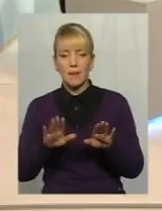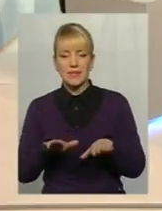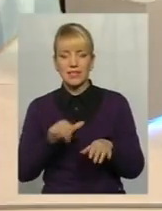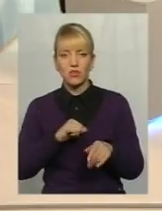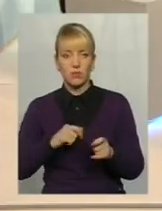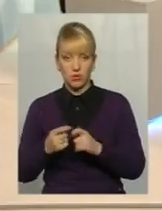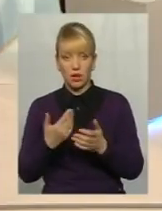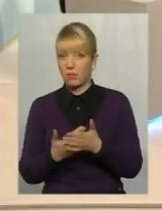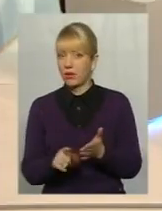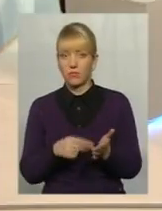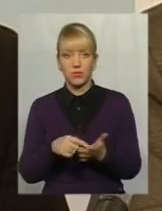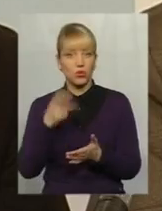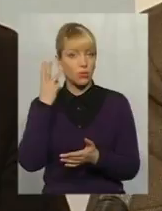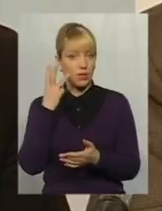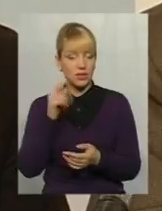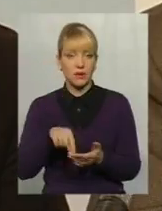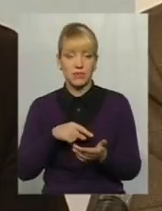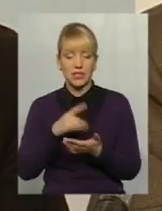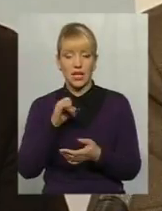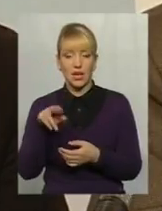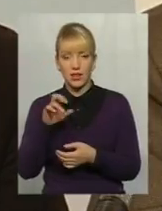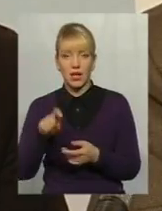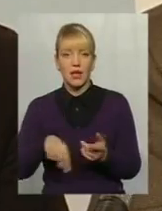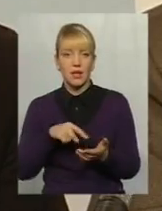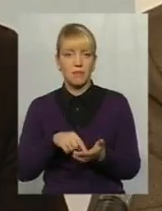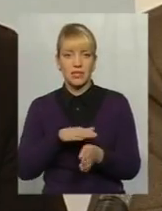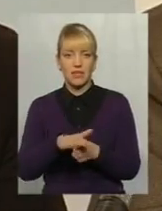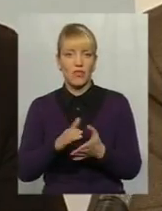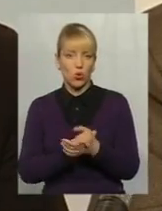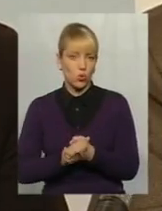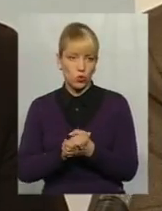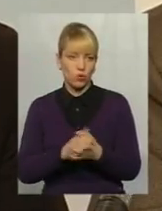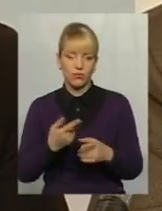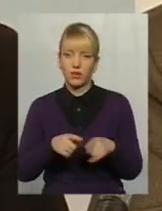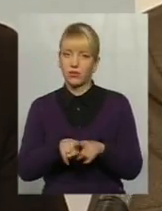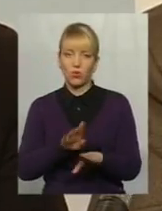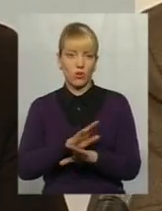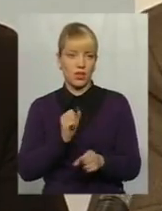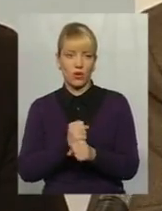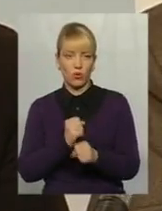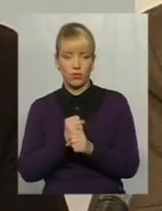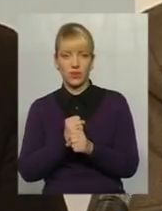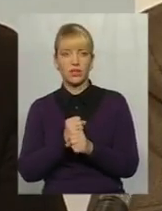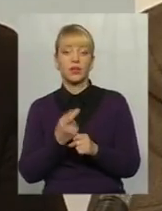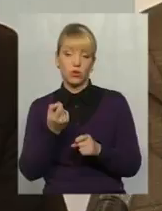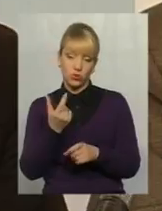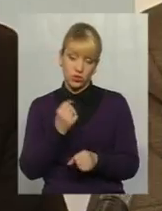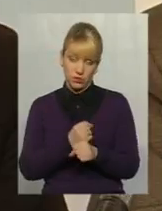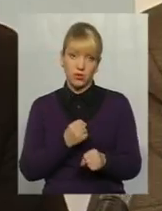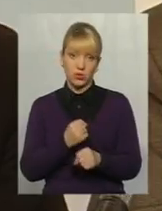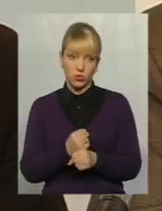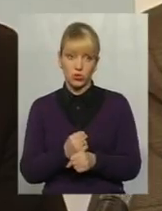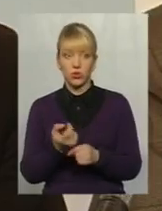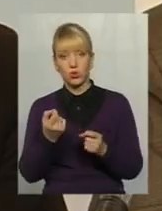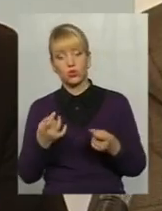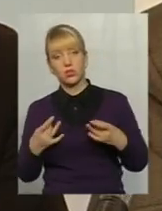Хмельницький. Наскільки я знаю, міська рада, міський конкум, вони такого об'єднання не роблять. Вони там трошечки працюють, трошечки